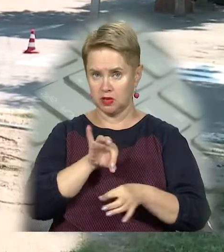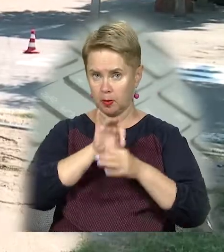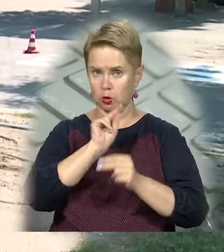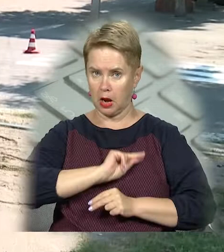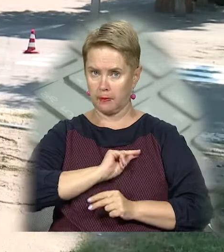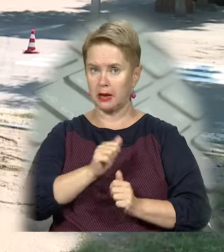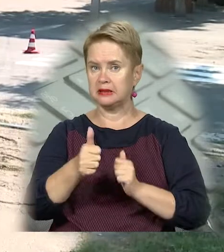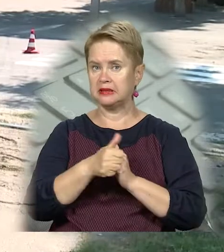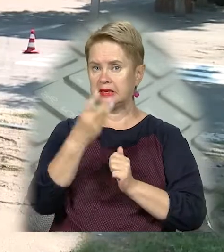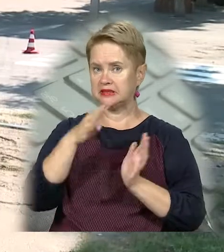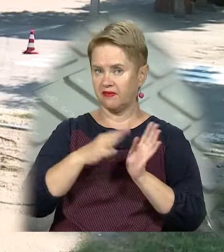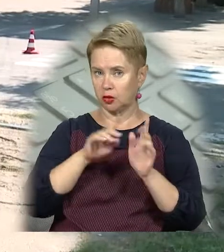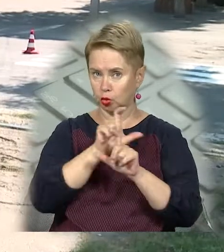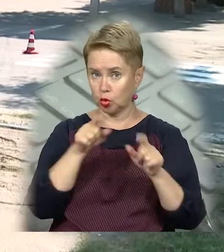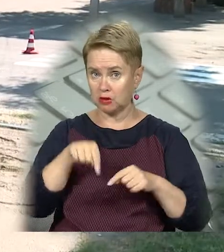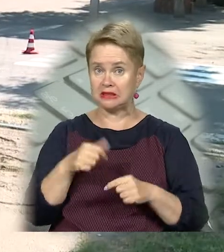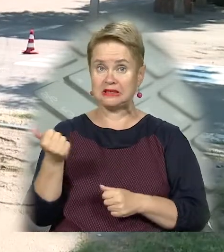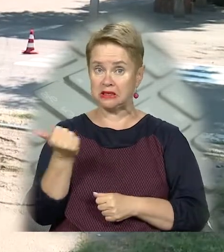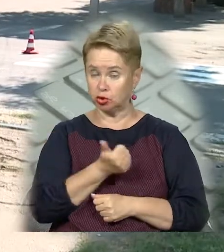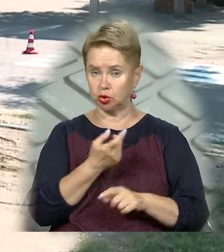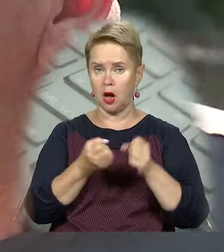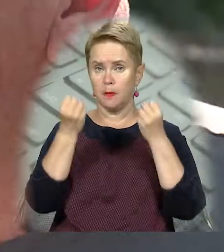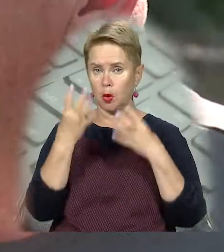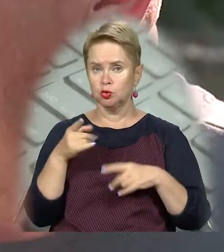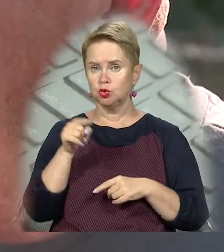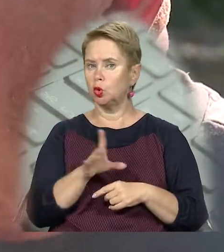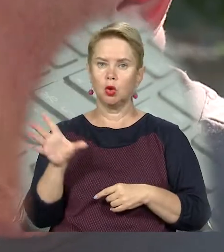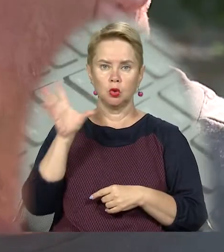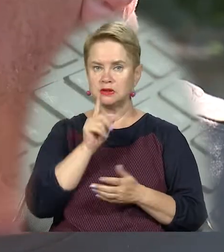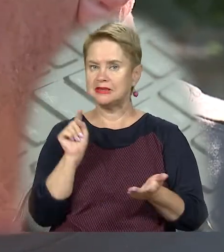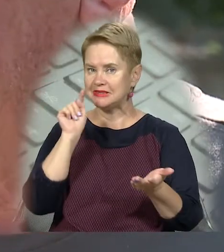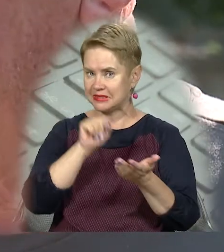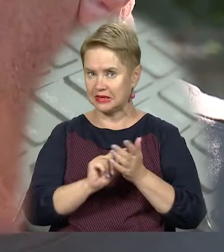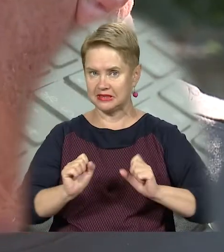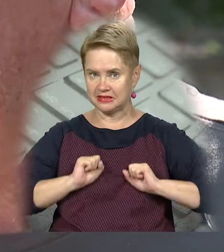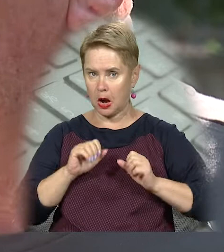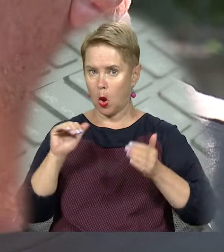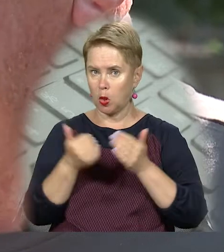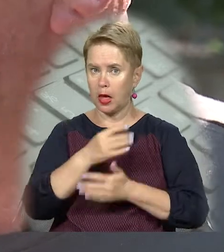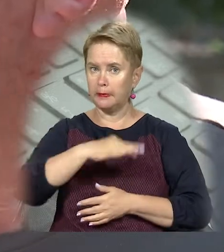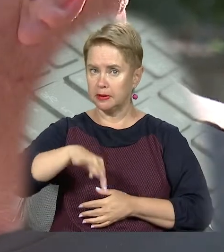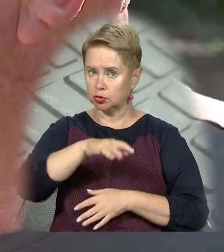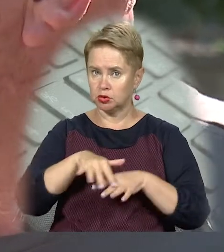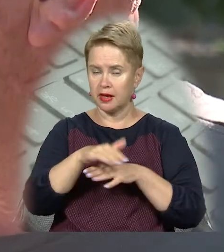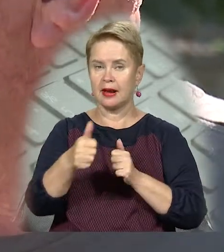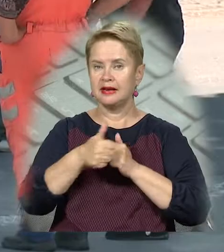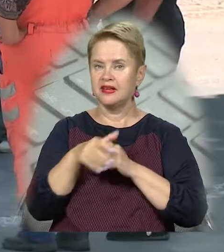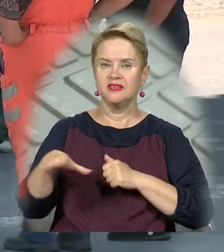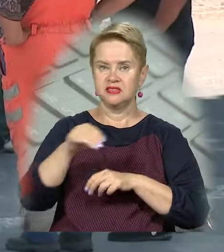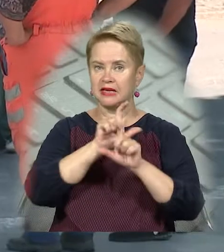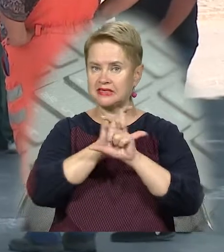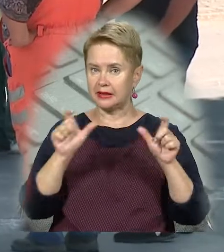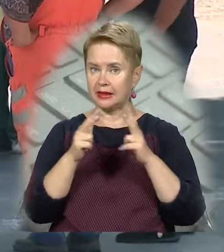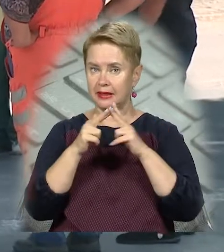проведуть роботи біля 39-ї школи вже цього тижня. Просто ще туди не дісталися. Старалися оновити пішохідні зони біля всіх